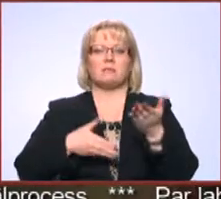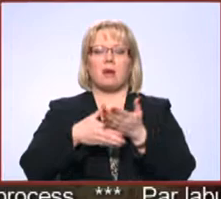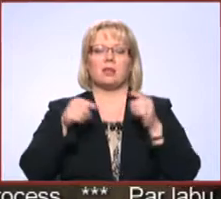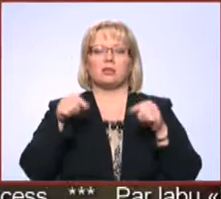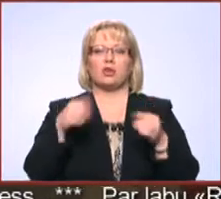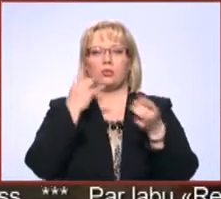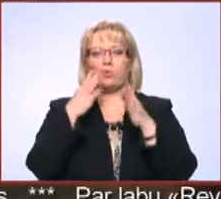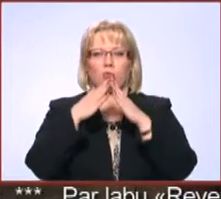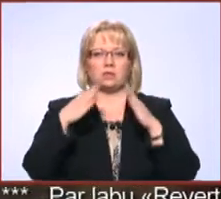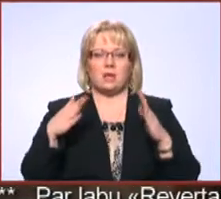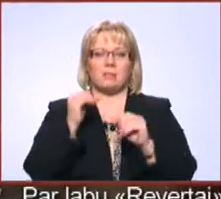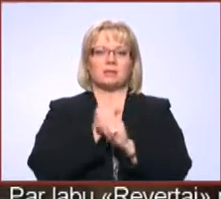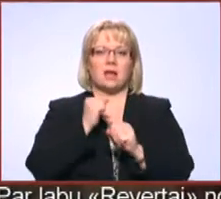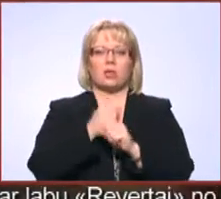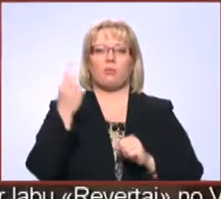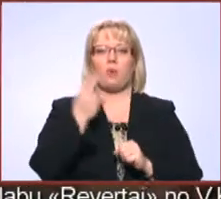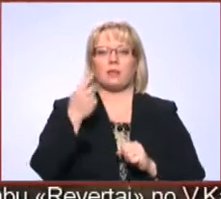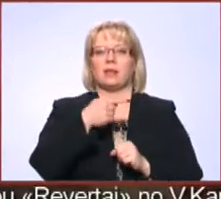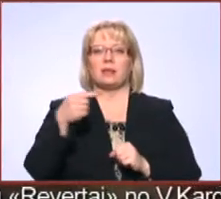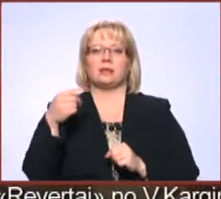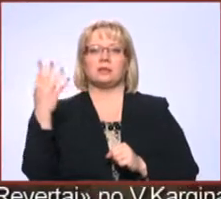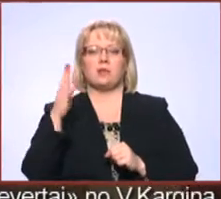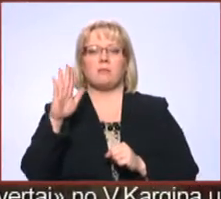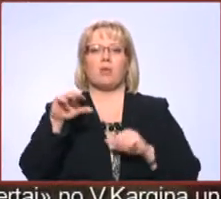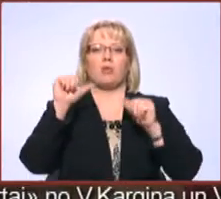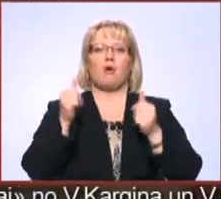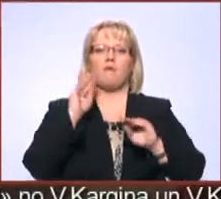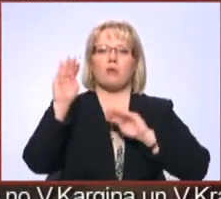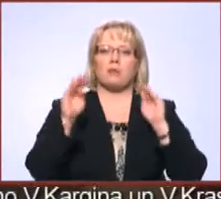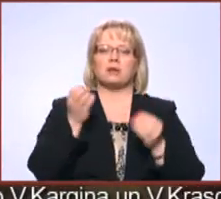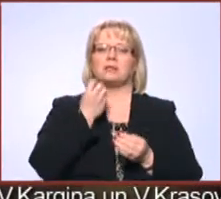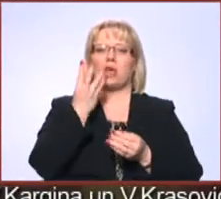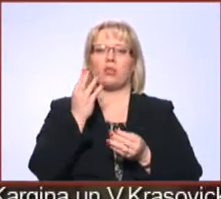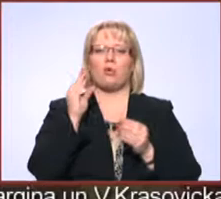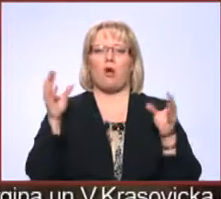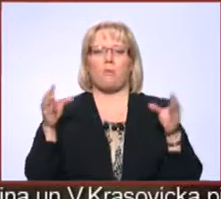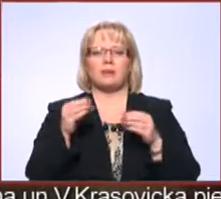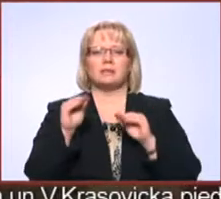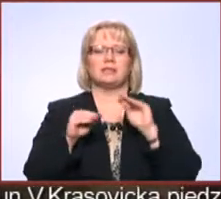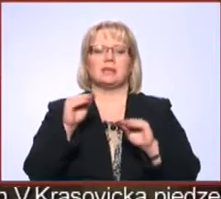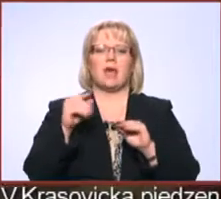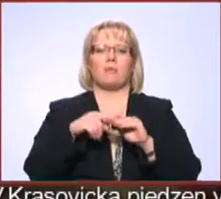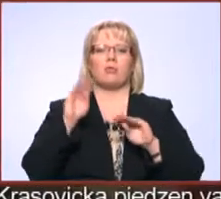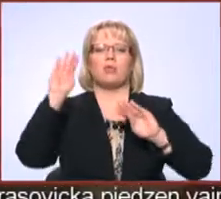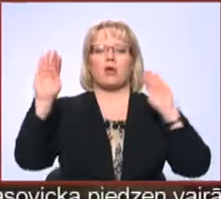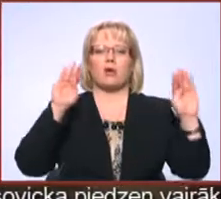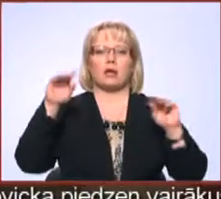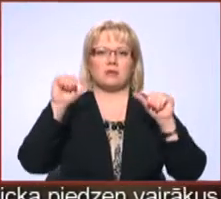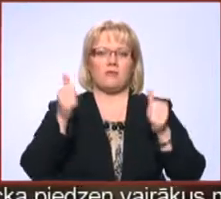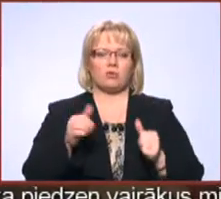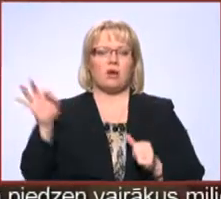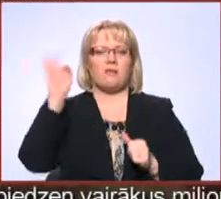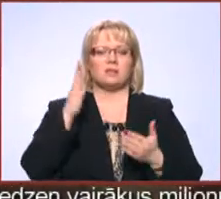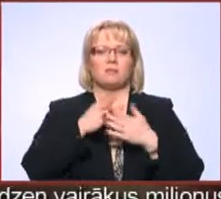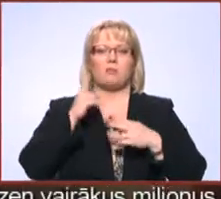šeit kultūras namā. Strādāju no otrdienas līdz ceturtdienai pie noformēšanas, ziedu kompozīcijām, dekorāciju veidošanas. Vācijā